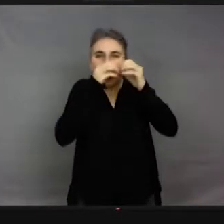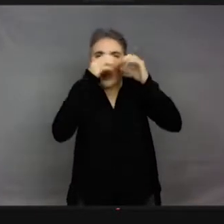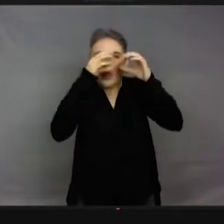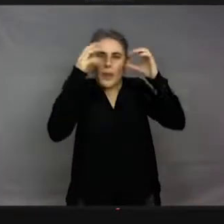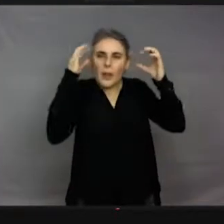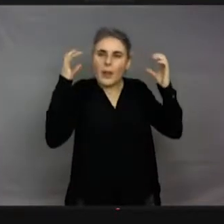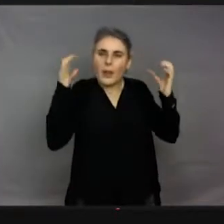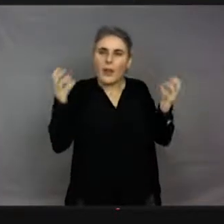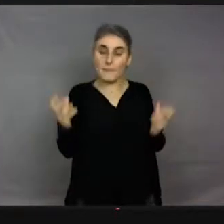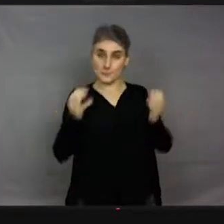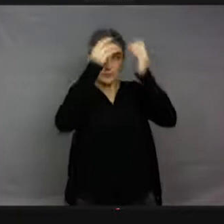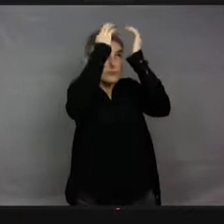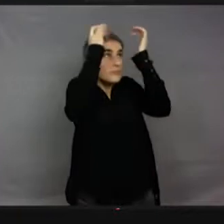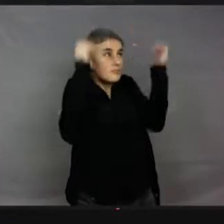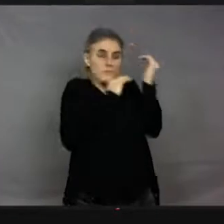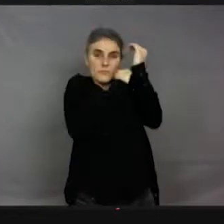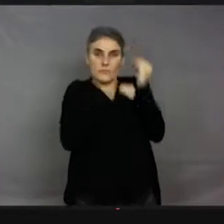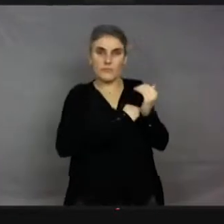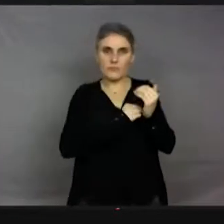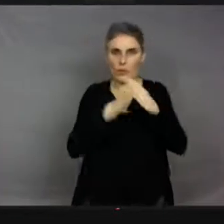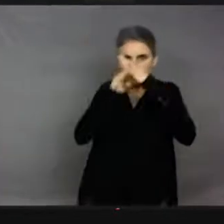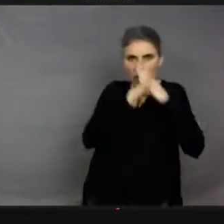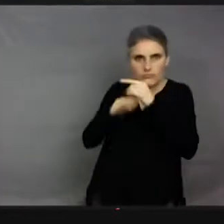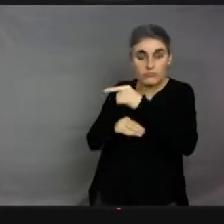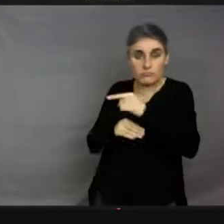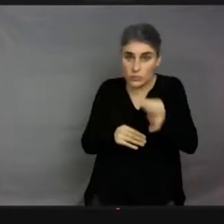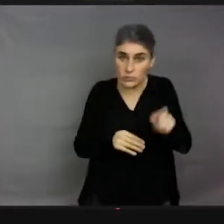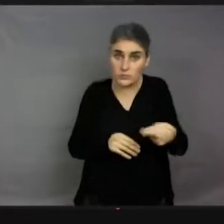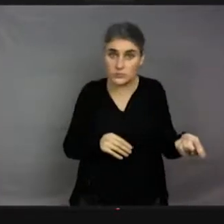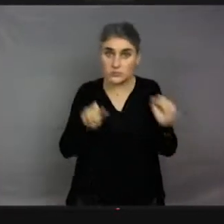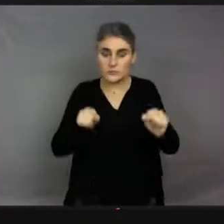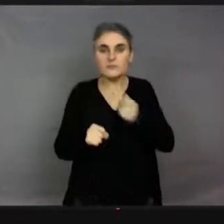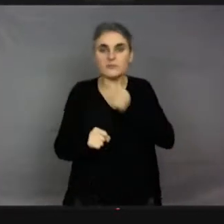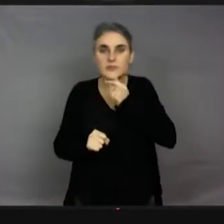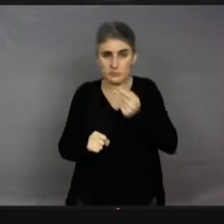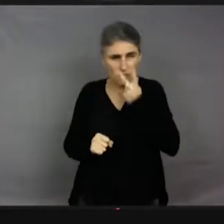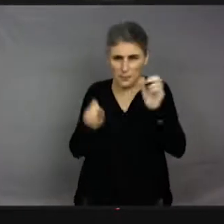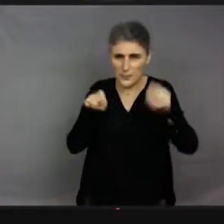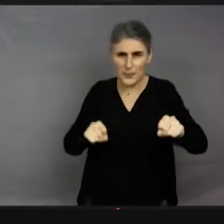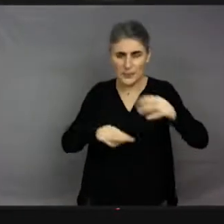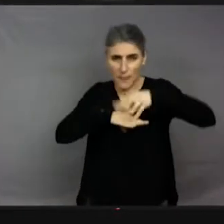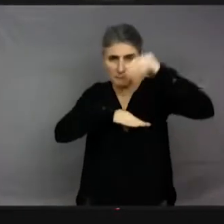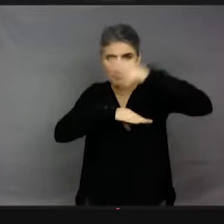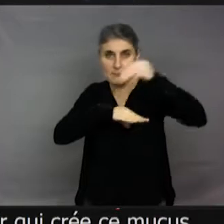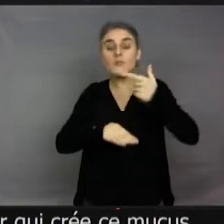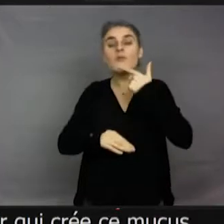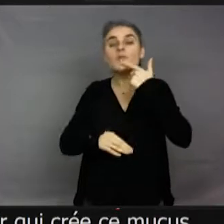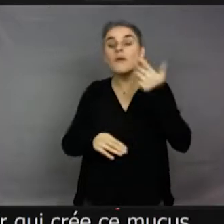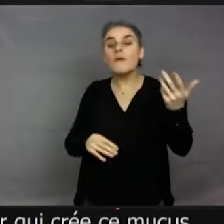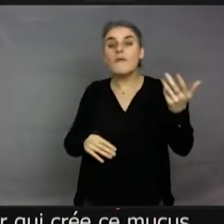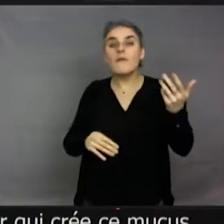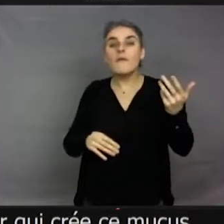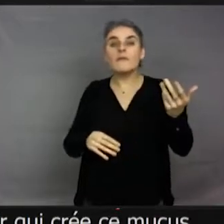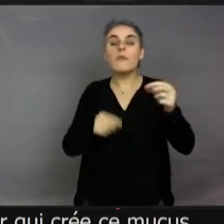cachées à l'intérieur. C'est un camouflage génial, en fait. Voilà. Et qui est complètement facile à observer. C'est donc pas une espèce de mucus comme ça où la plante qui